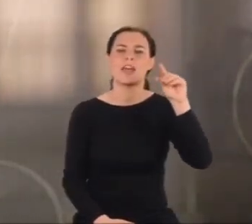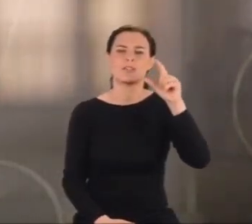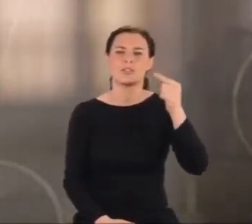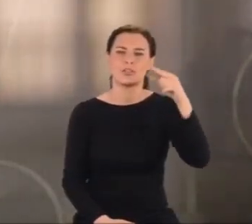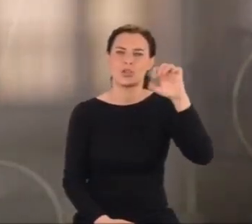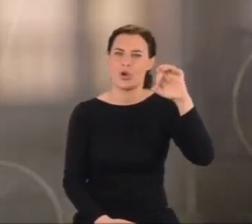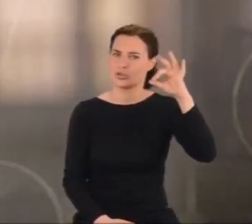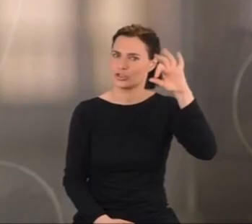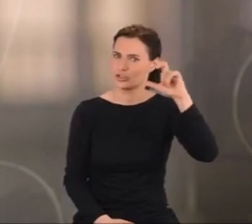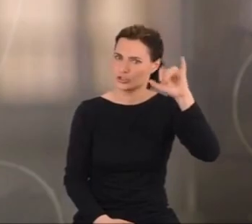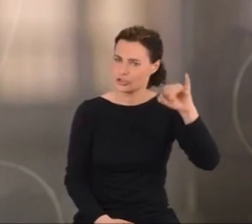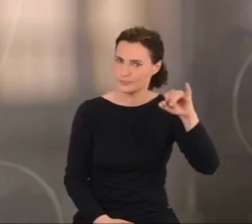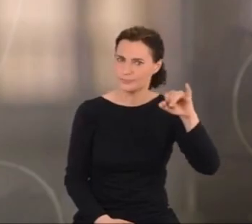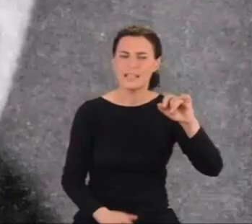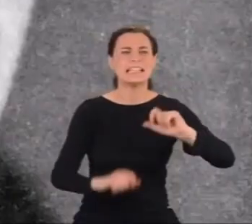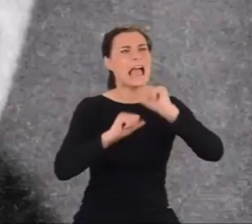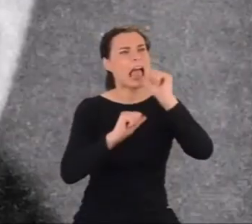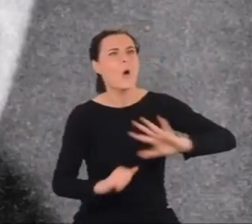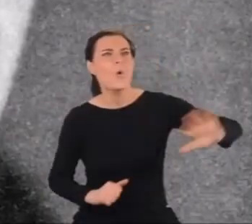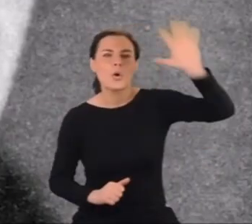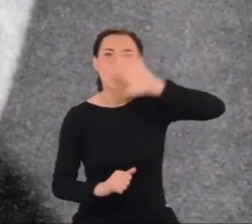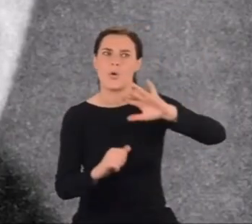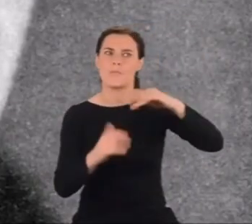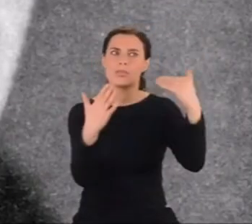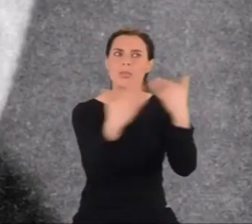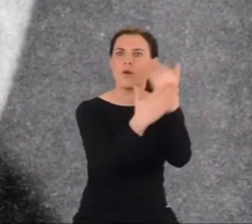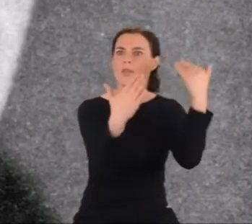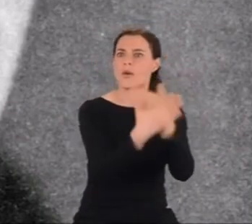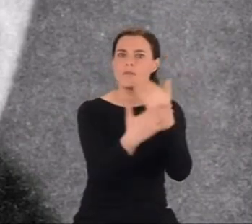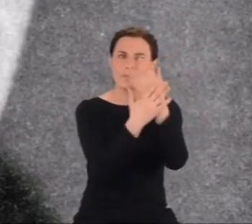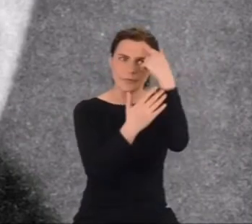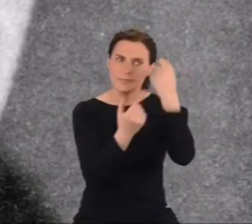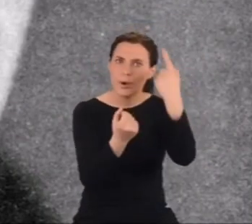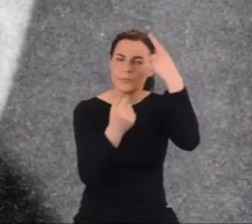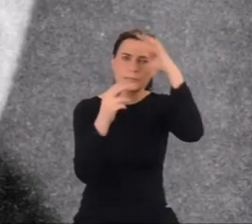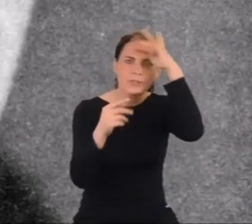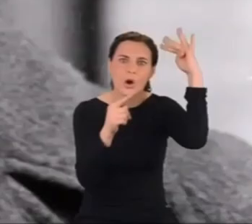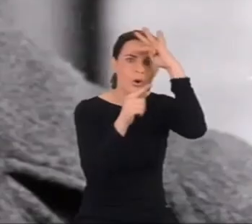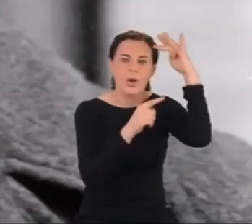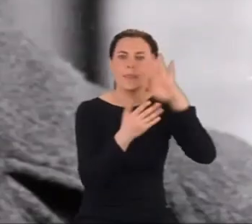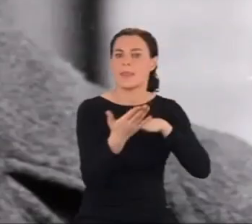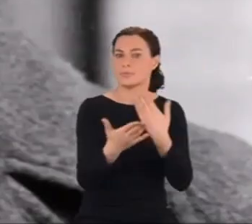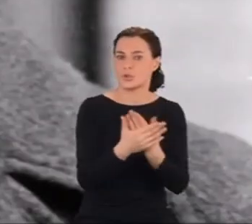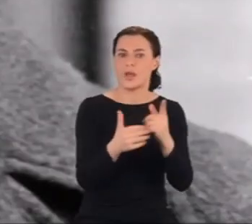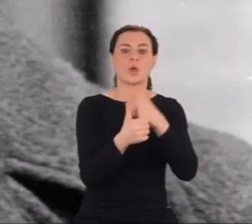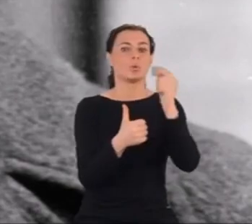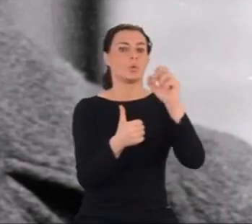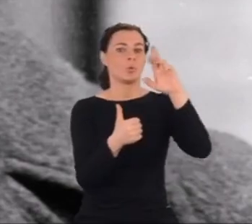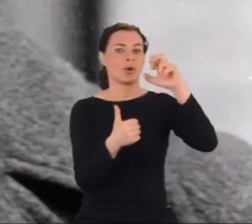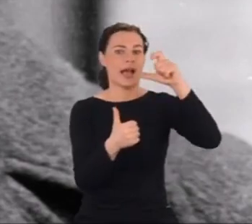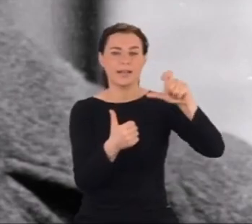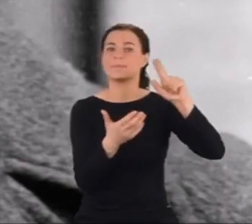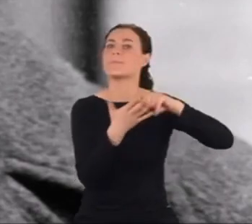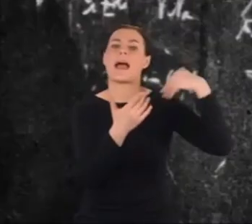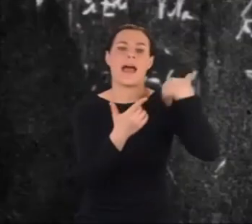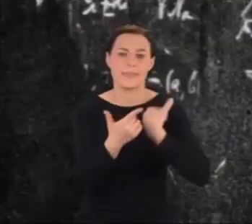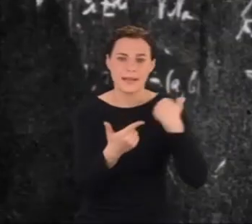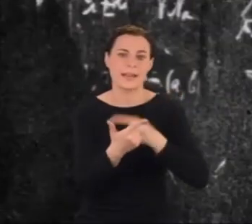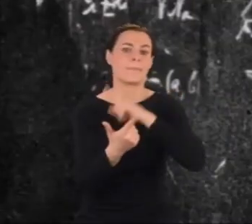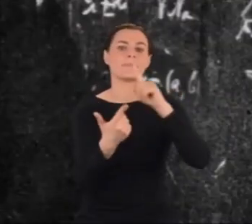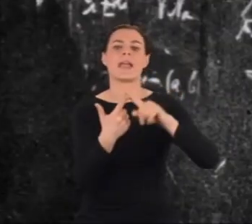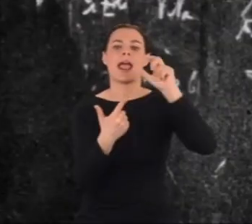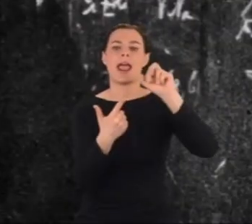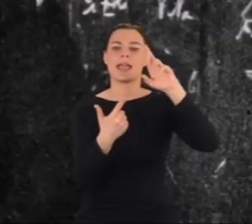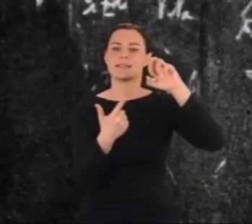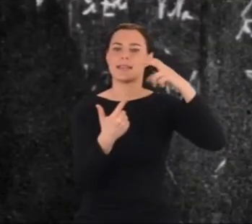W całej Europie młodzi fizycy dokonują kolejnych wyłomów. Paul Dirac w Anglii, Werner Heisenberg w Niemczech,